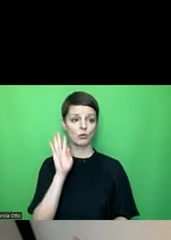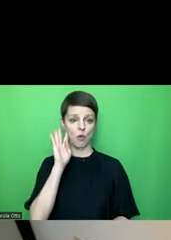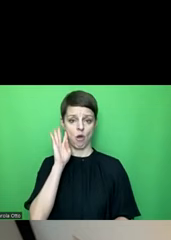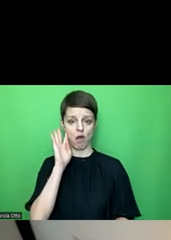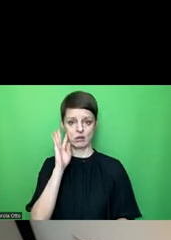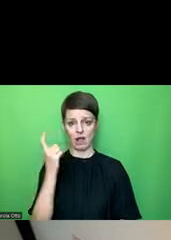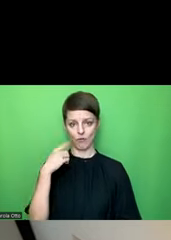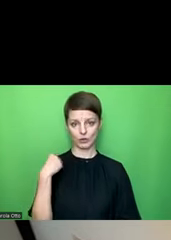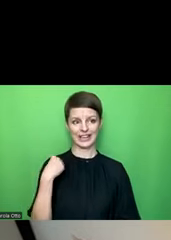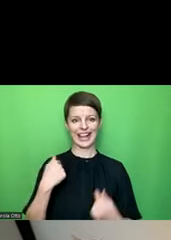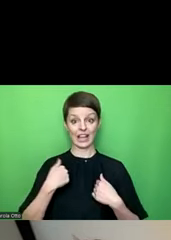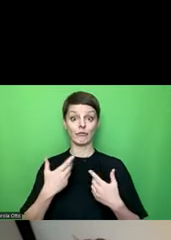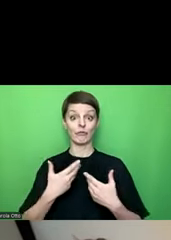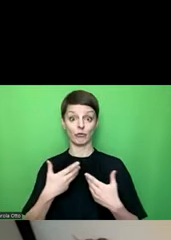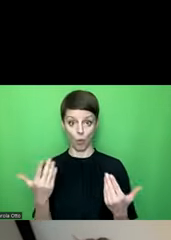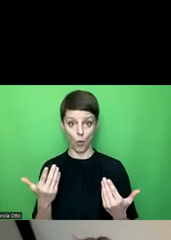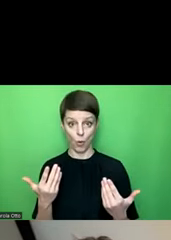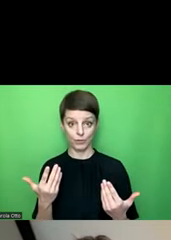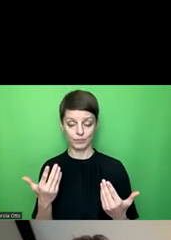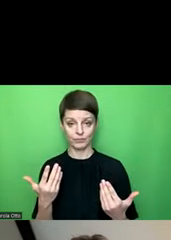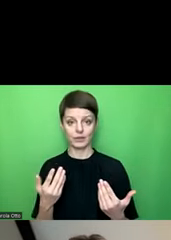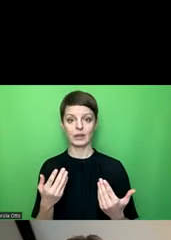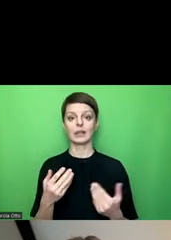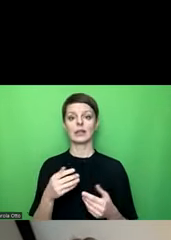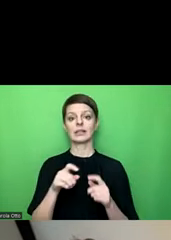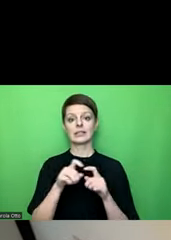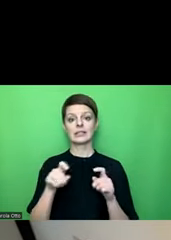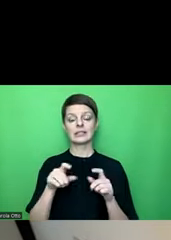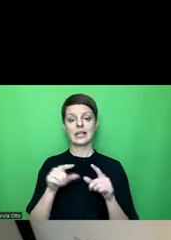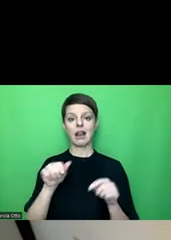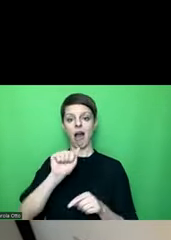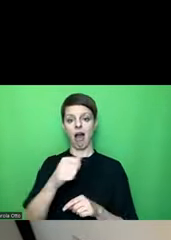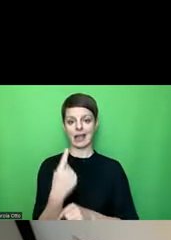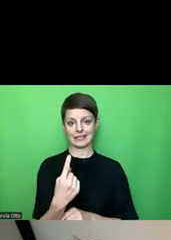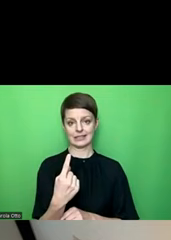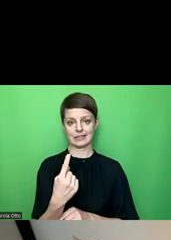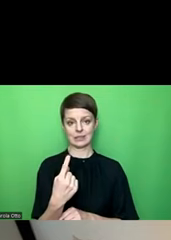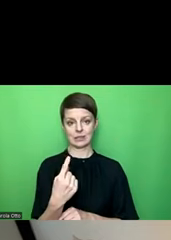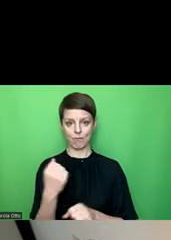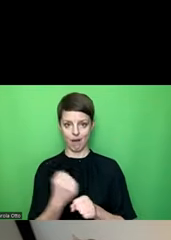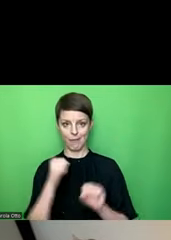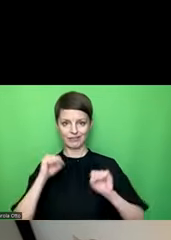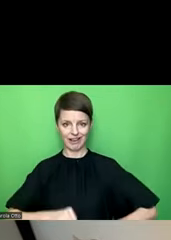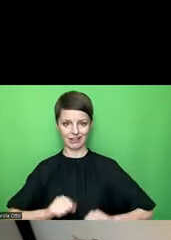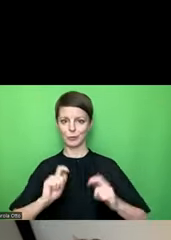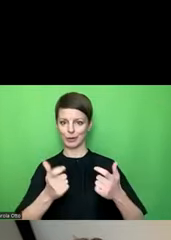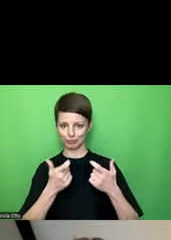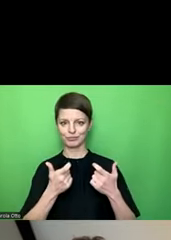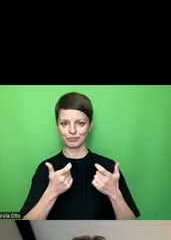angesagt, wo ich mich befinde, nämlich in der Stelle A1 und ob es bearbeitbar ist oder nicht